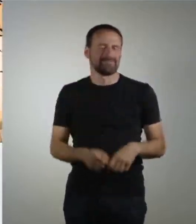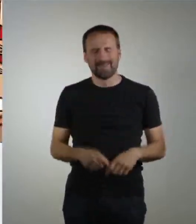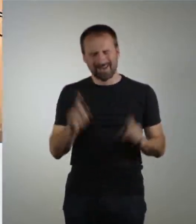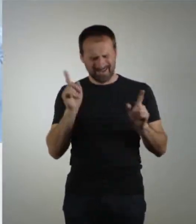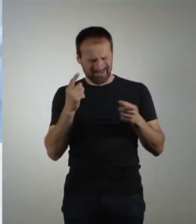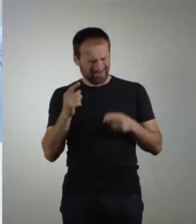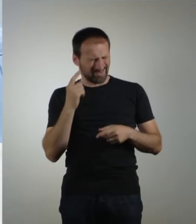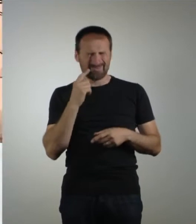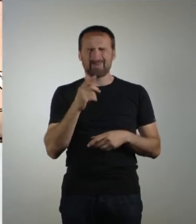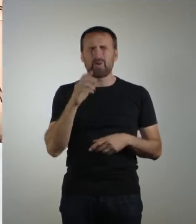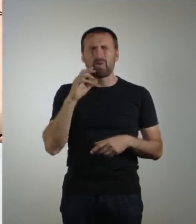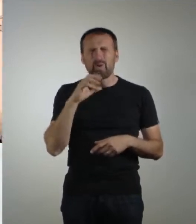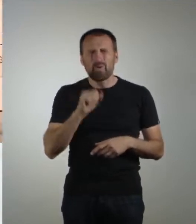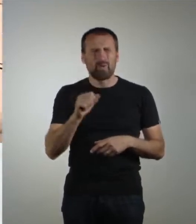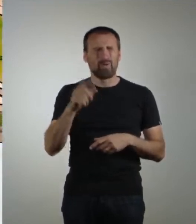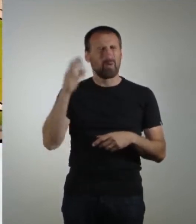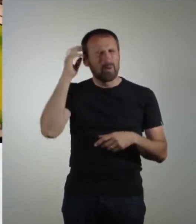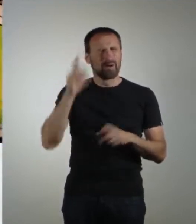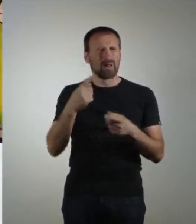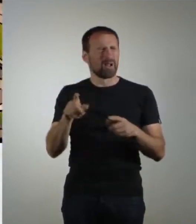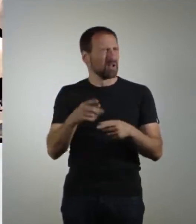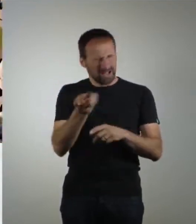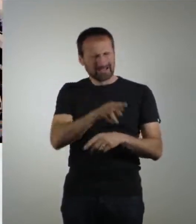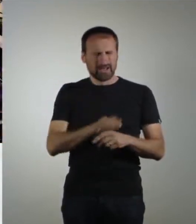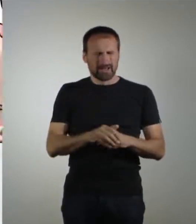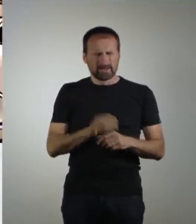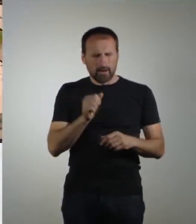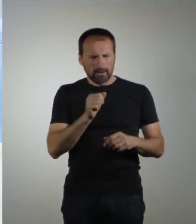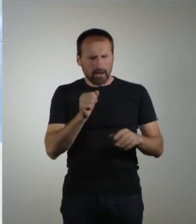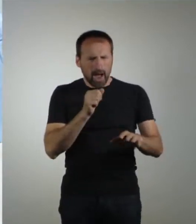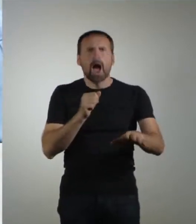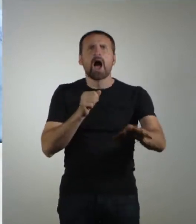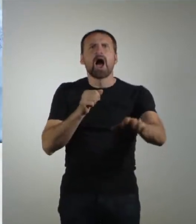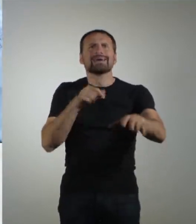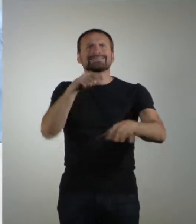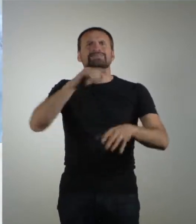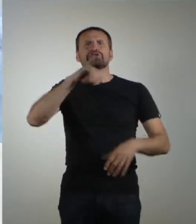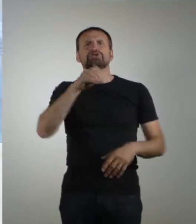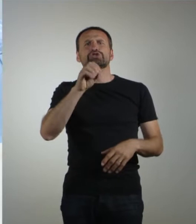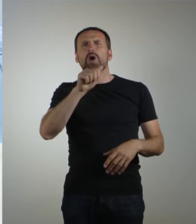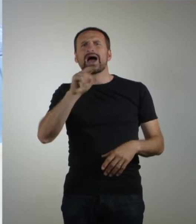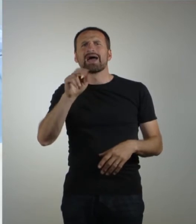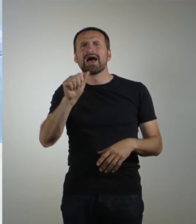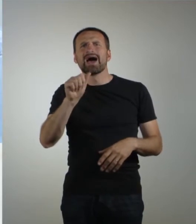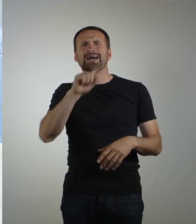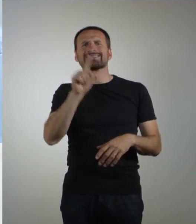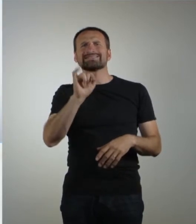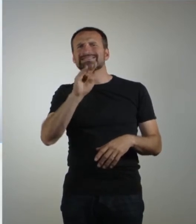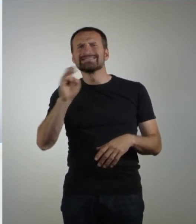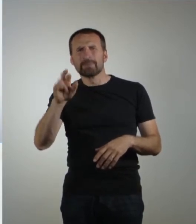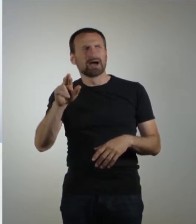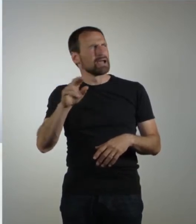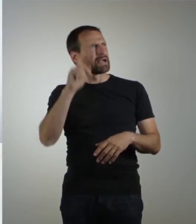das ist doch grauenhaft. Moment mal. Warte, warte. Ist das nicht Joanna Zimmer? Weiß ich nicht. Keine War das nicht die Tochter von Hans Zimmer?